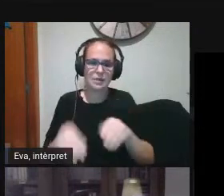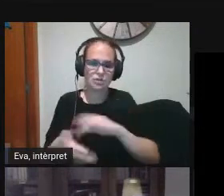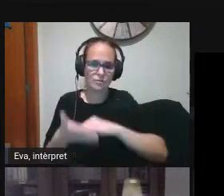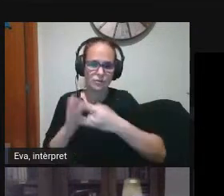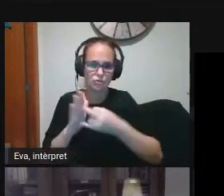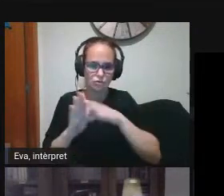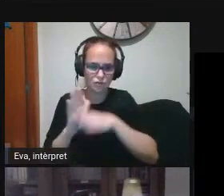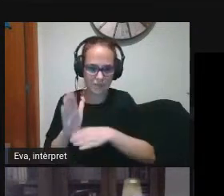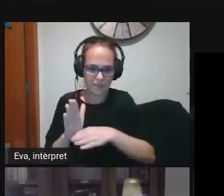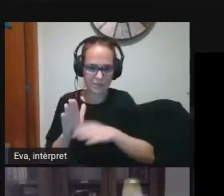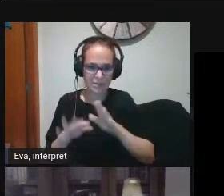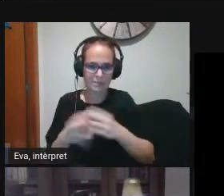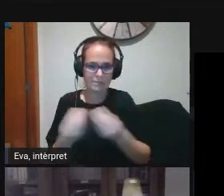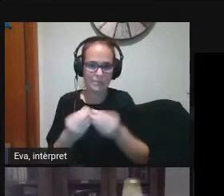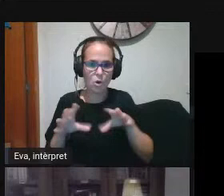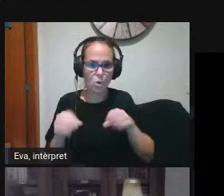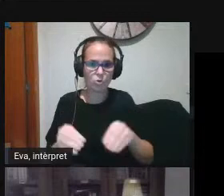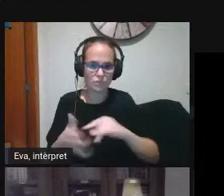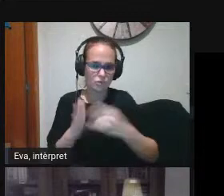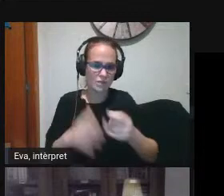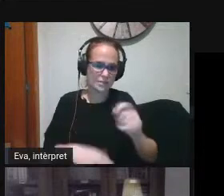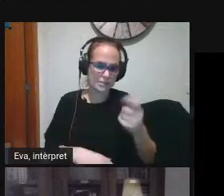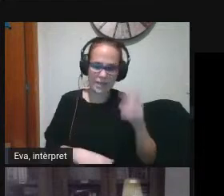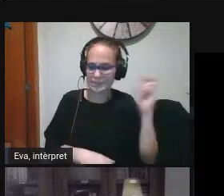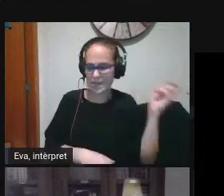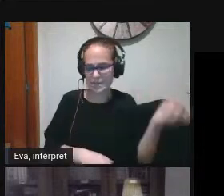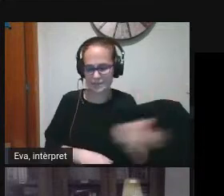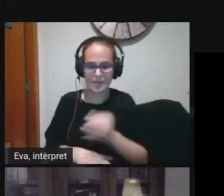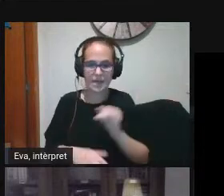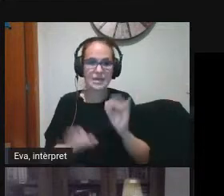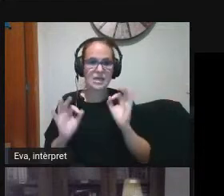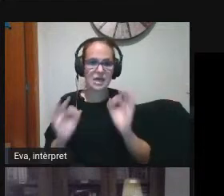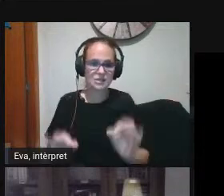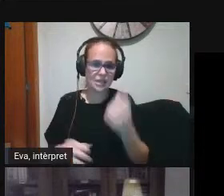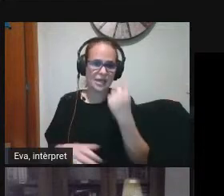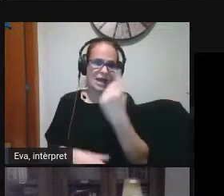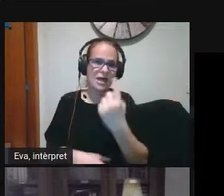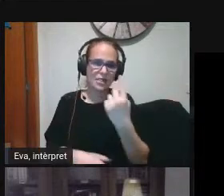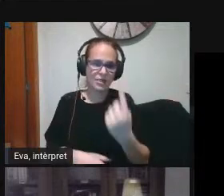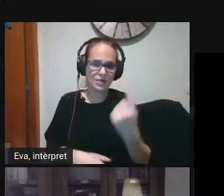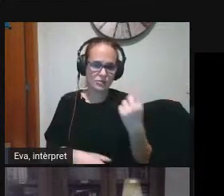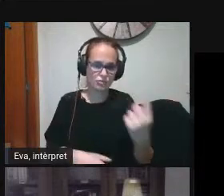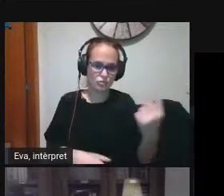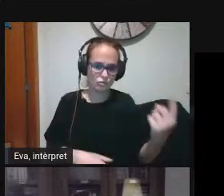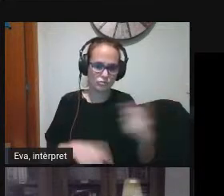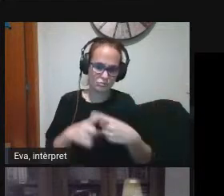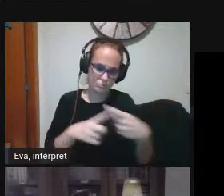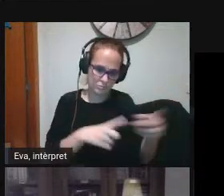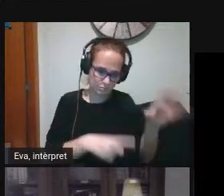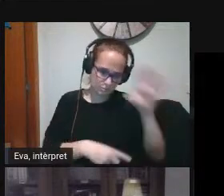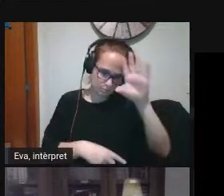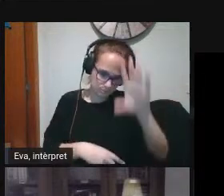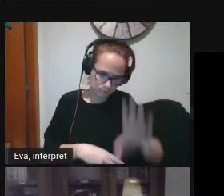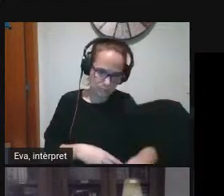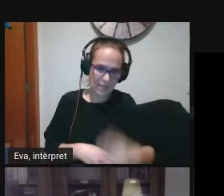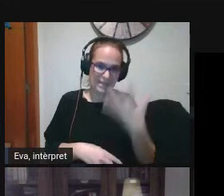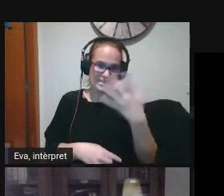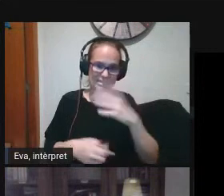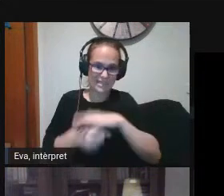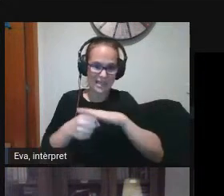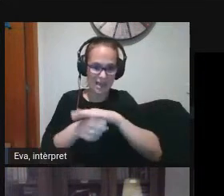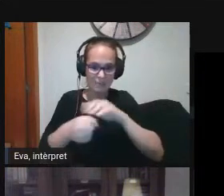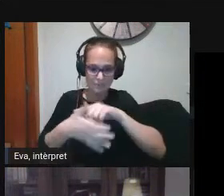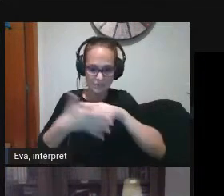les tecnologies digitals etc. i així cadascuna de les cinc dimensions